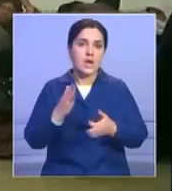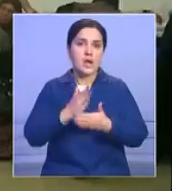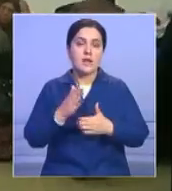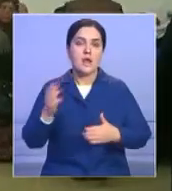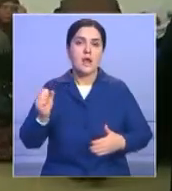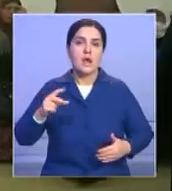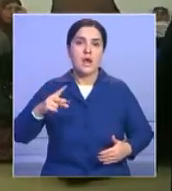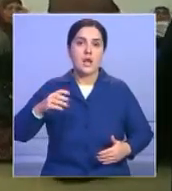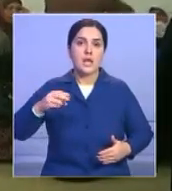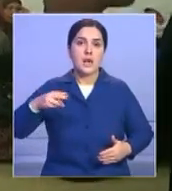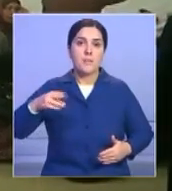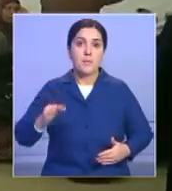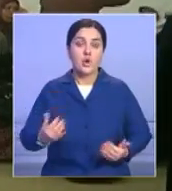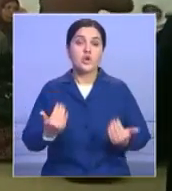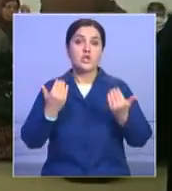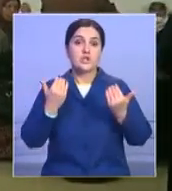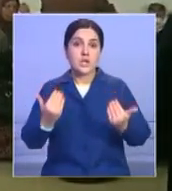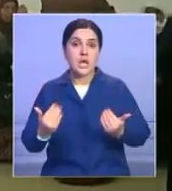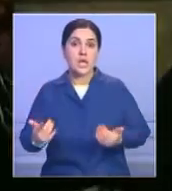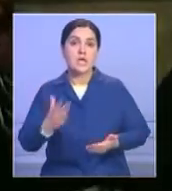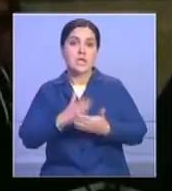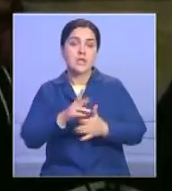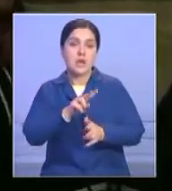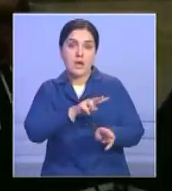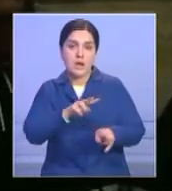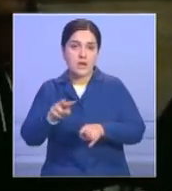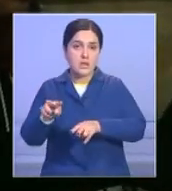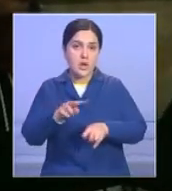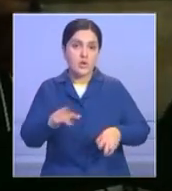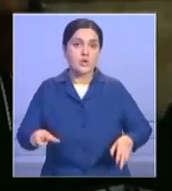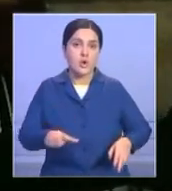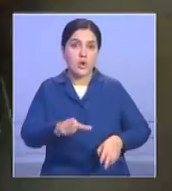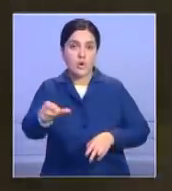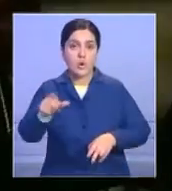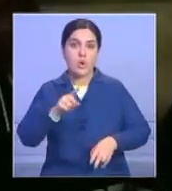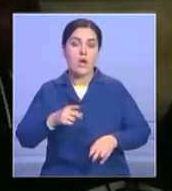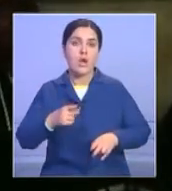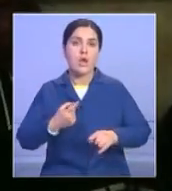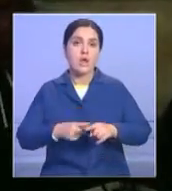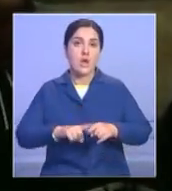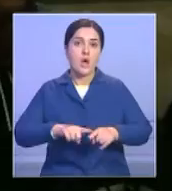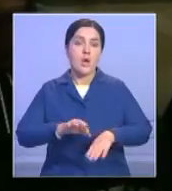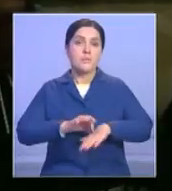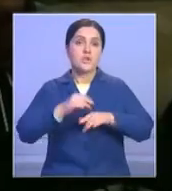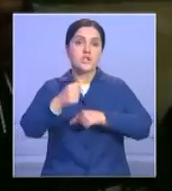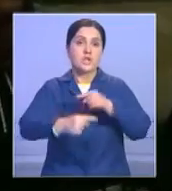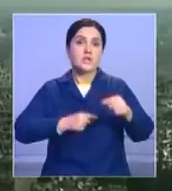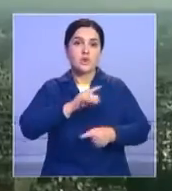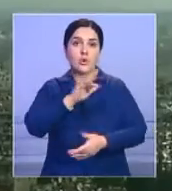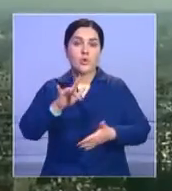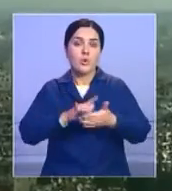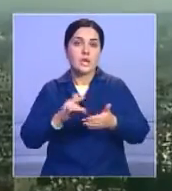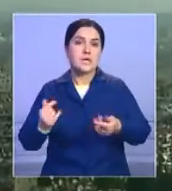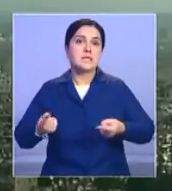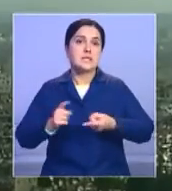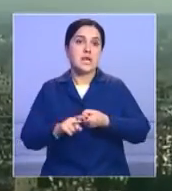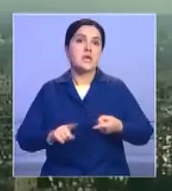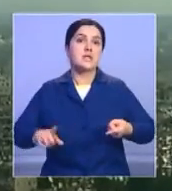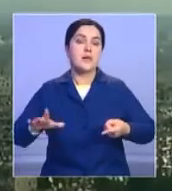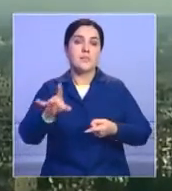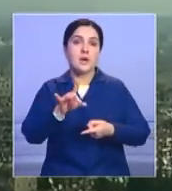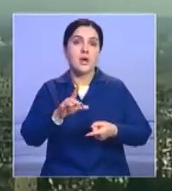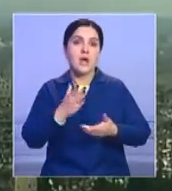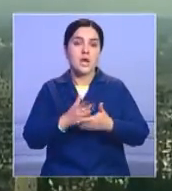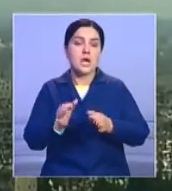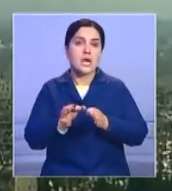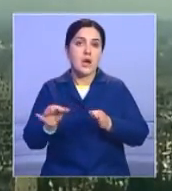район восточной части Алеппо. Теперь правительственные силы контролируют дорогу, которая проходит через город и соединяет западные районы с аэропортом.